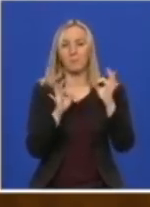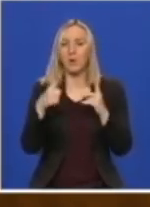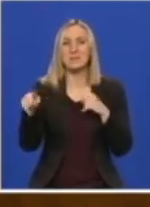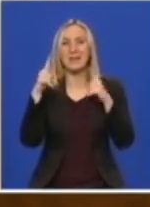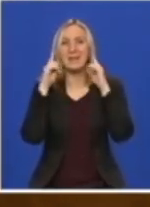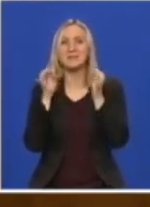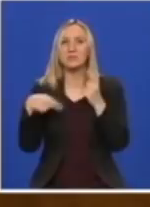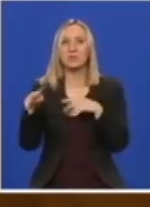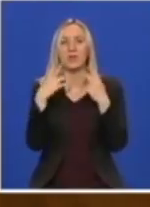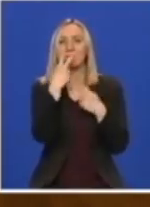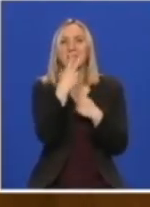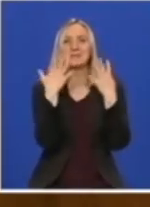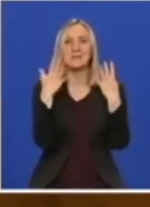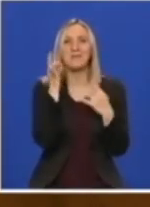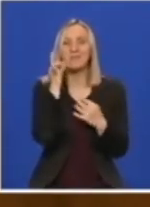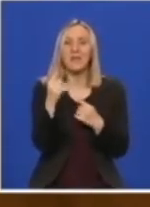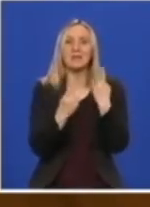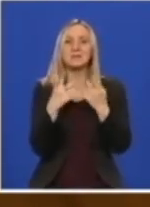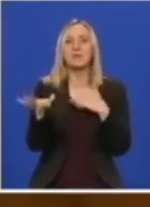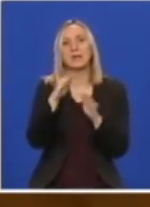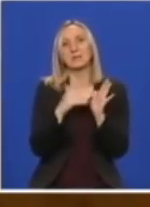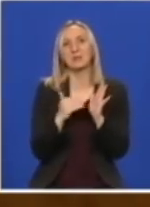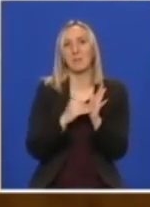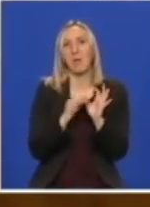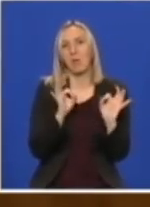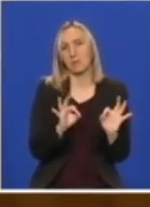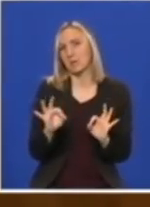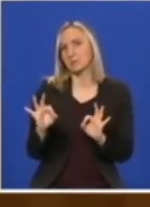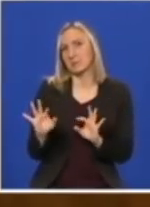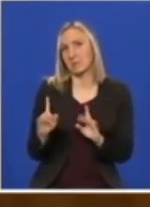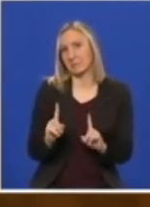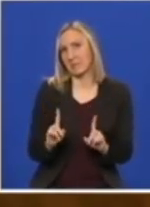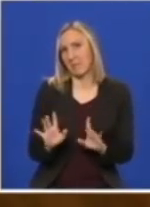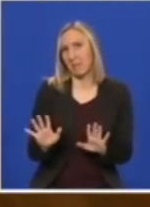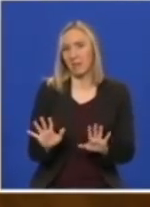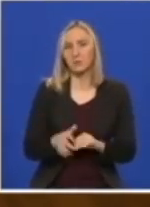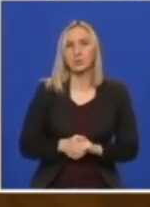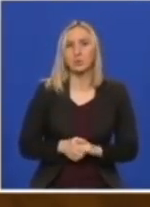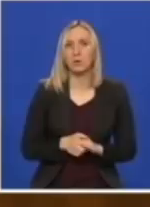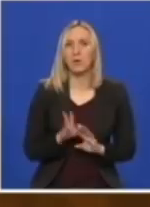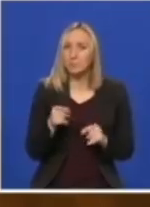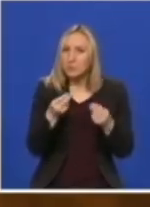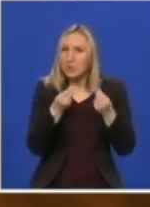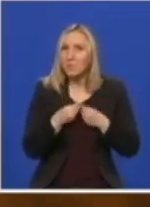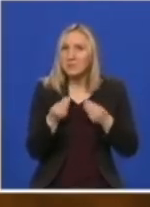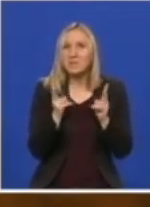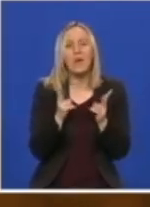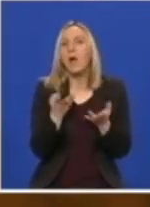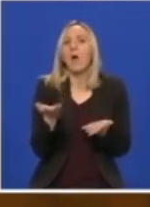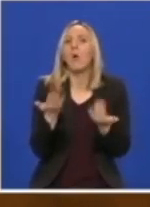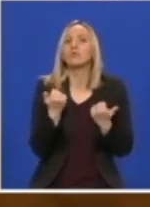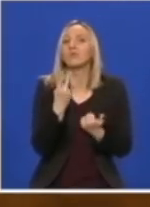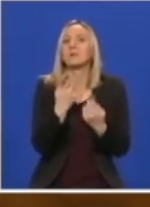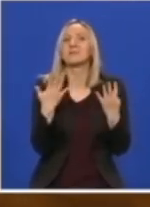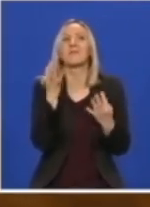situacija u našoj zemlji trebalo da se stabilizuje. Pitanje je, ako možete da pojasnite kako su oni došli do